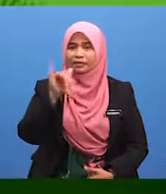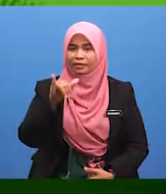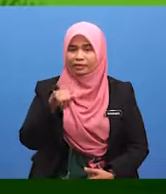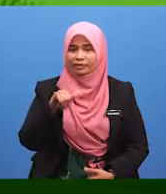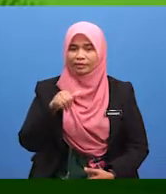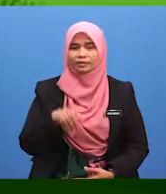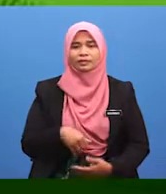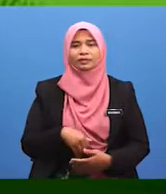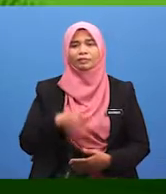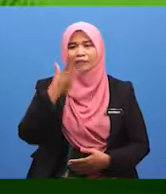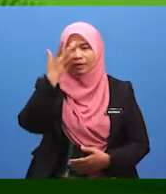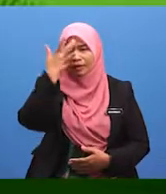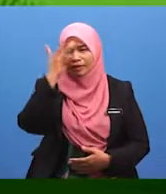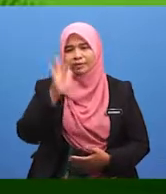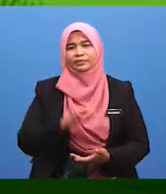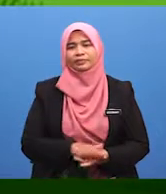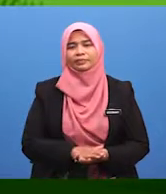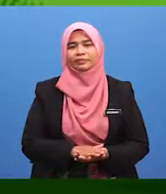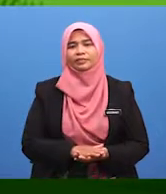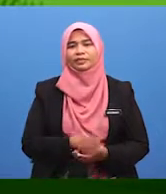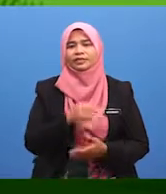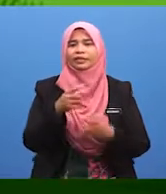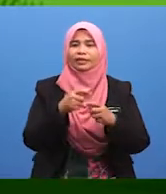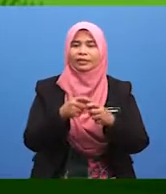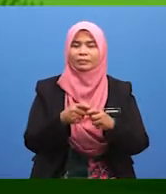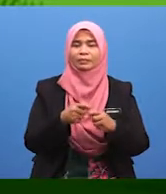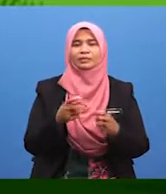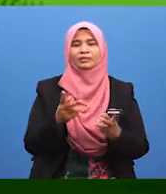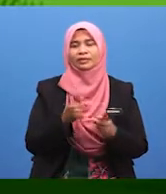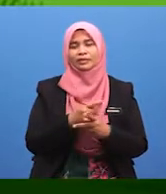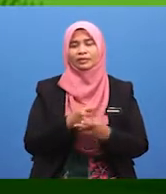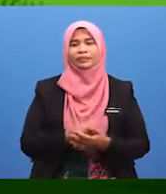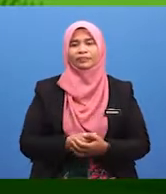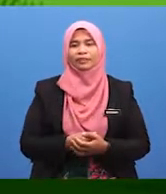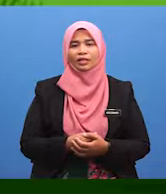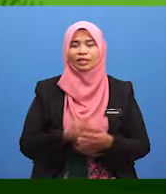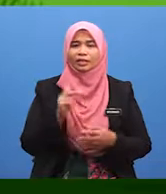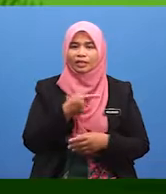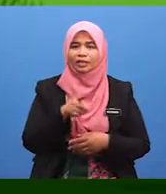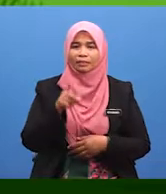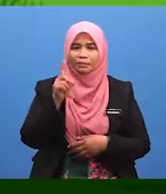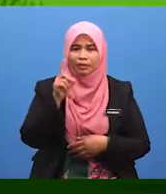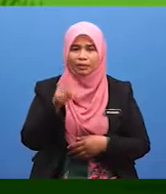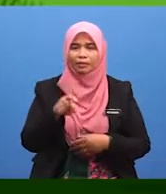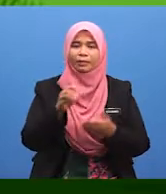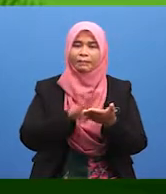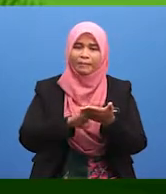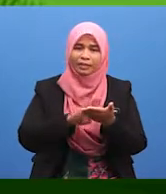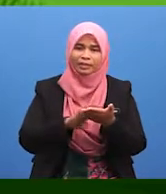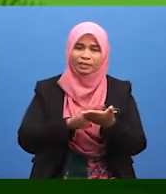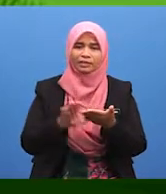ia pandai. Dan tepat sekali jawapan kamu. Kita perlu